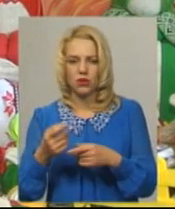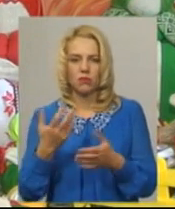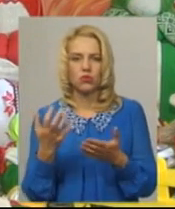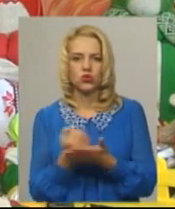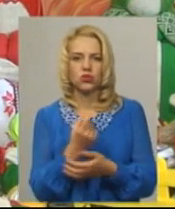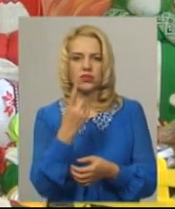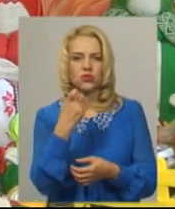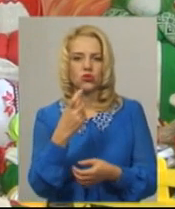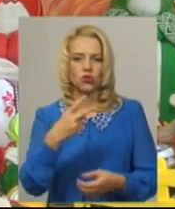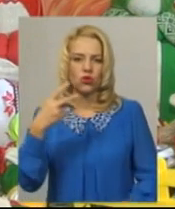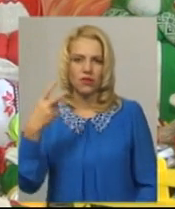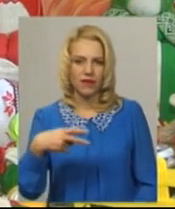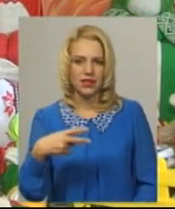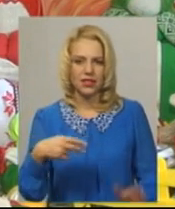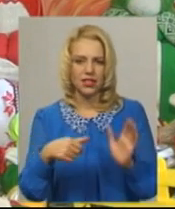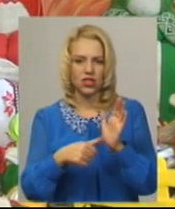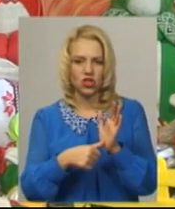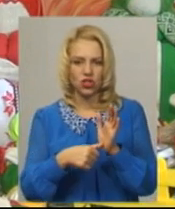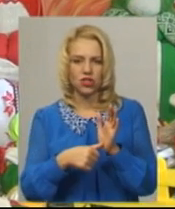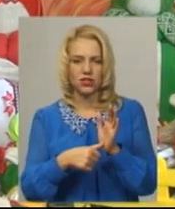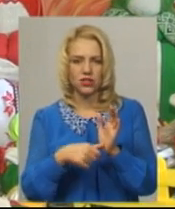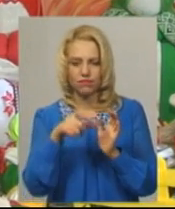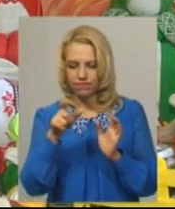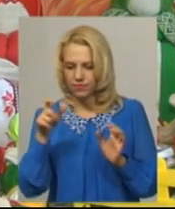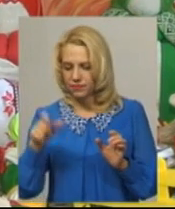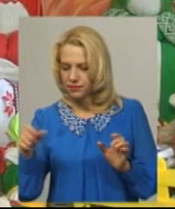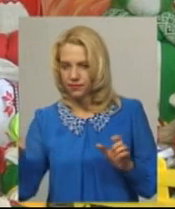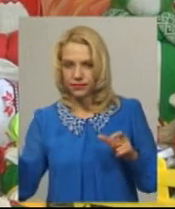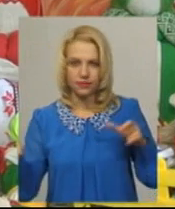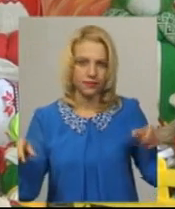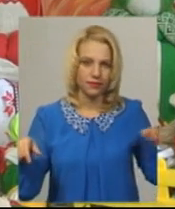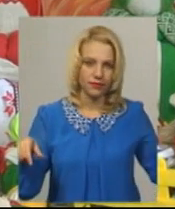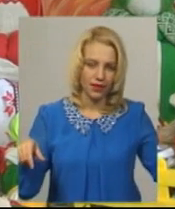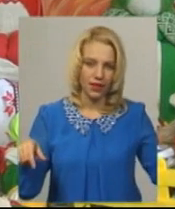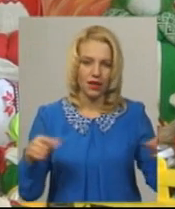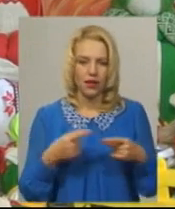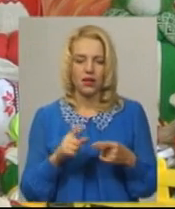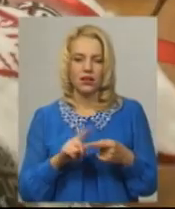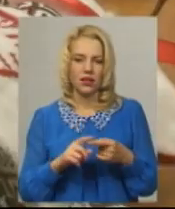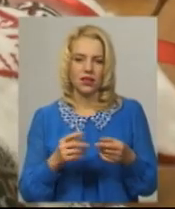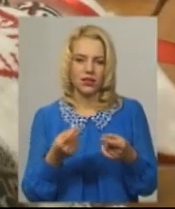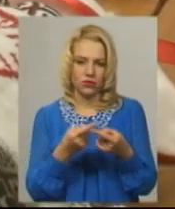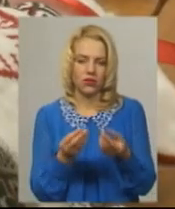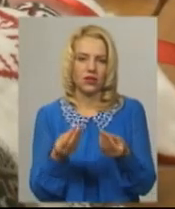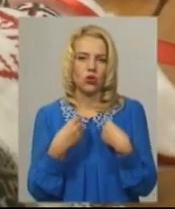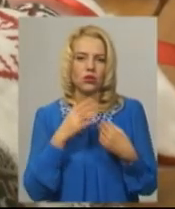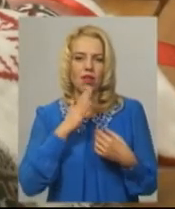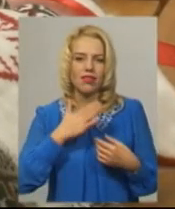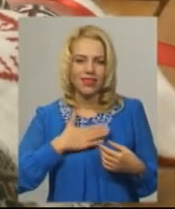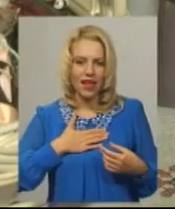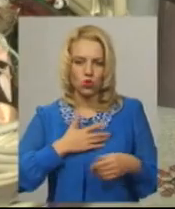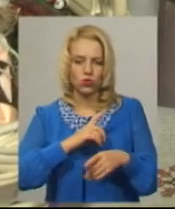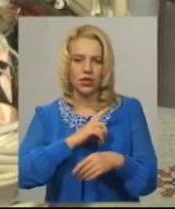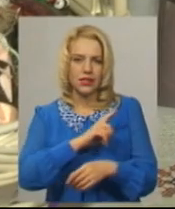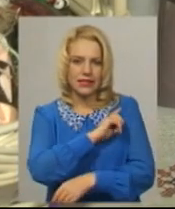126 предків наших. І 126 предків дають нам свою силу. Настя Боровець, Іван Мовчан.